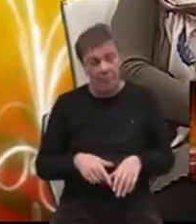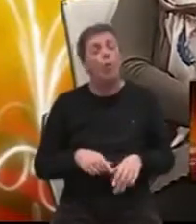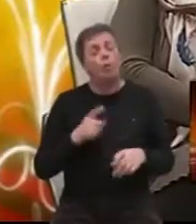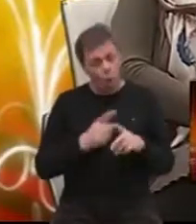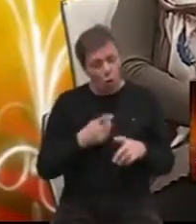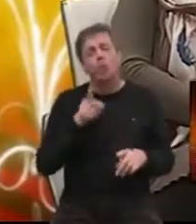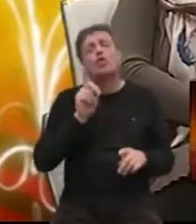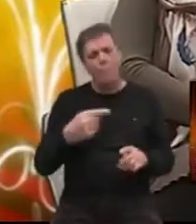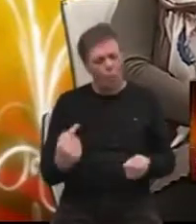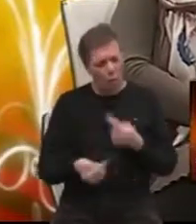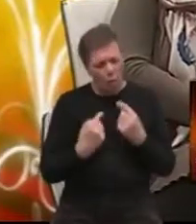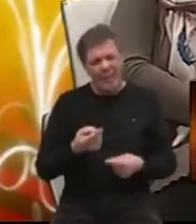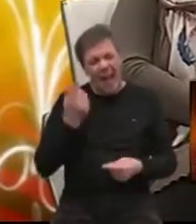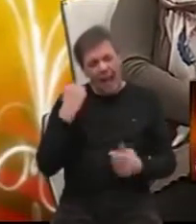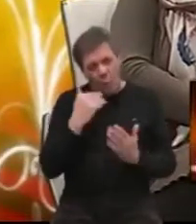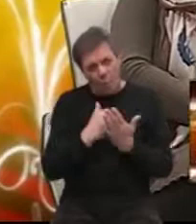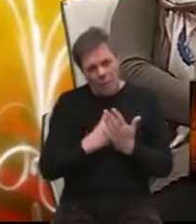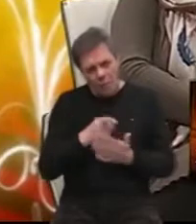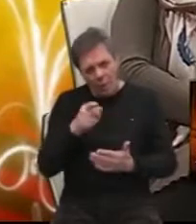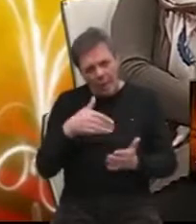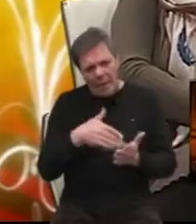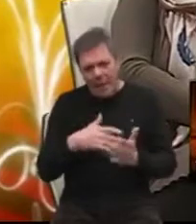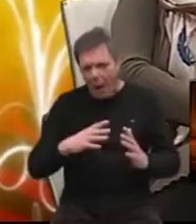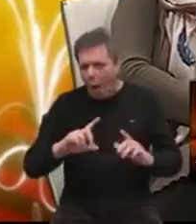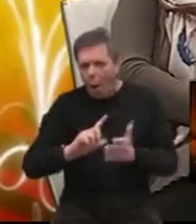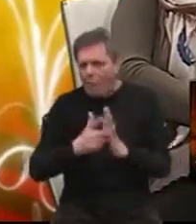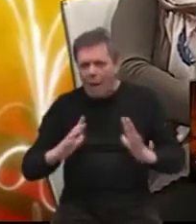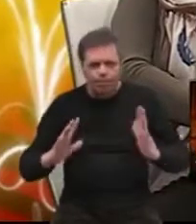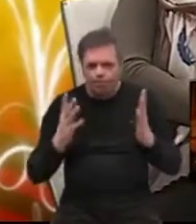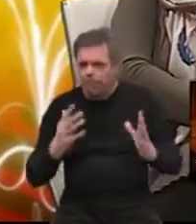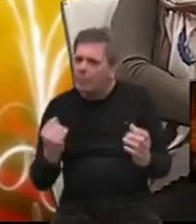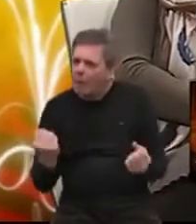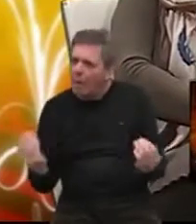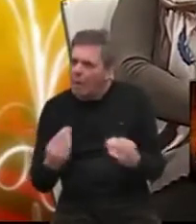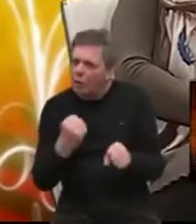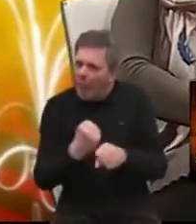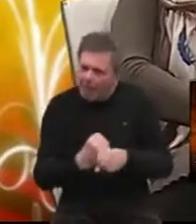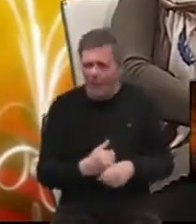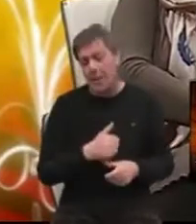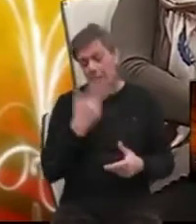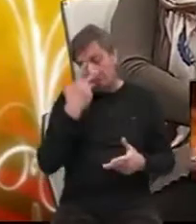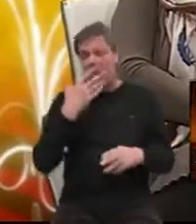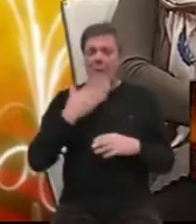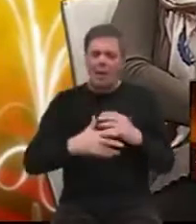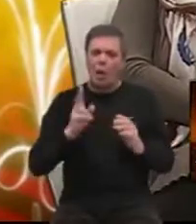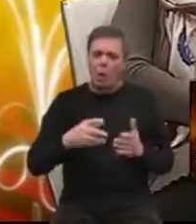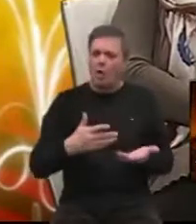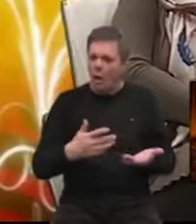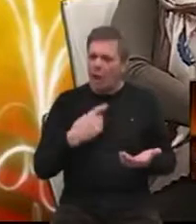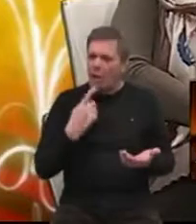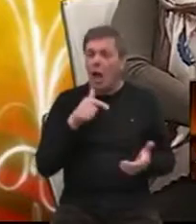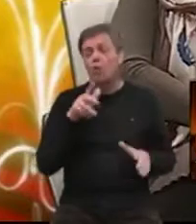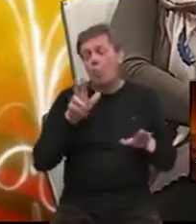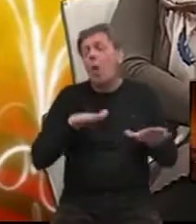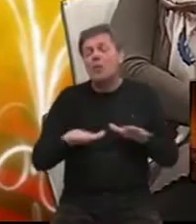biti, ali u principu na njih treba reagirati. Bolje je reagirati, pa se na kraju može ispostaviti da je to stvarno bio